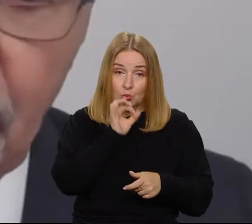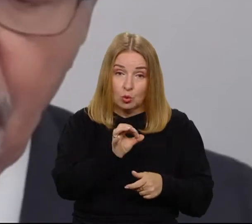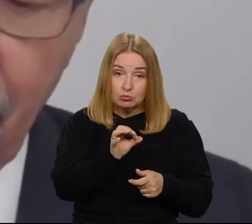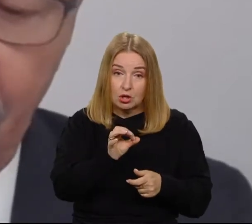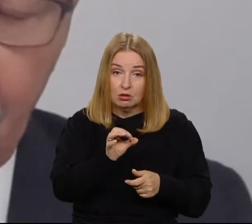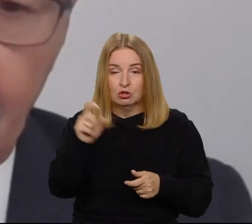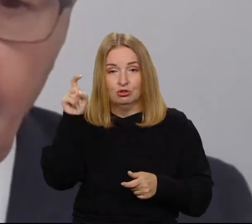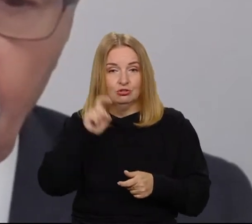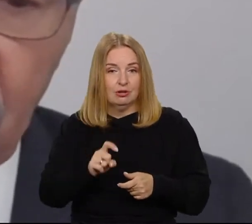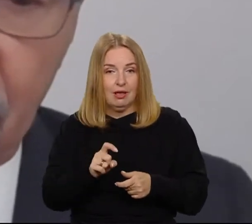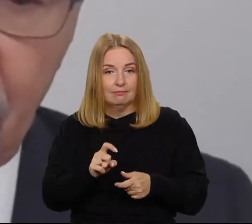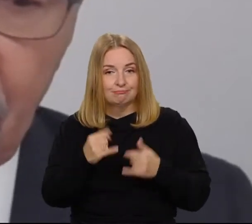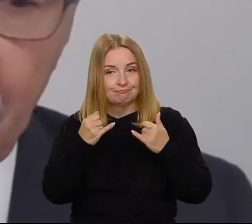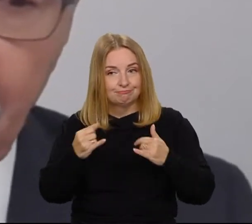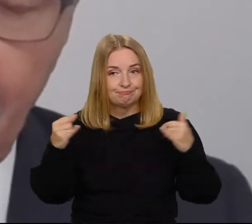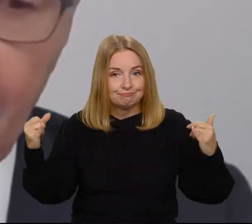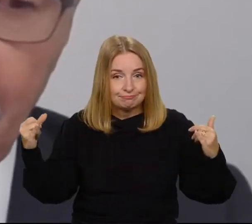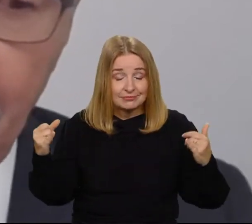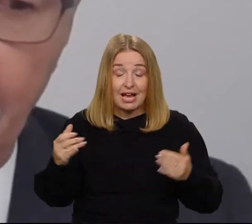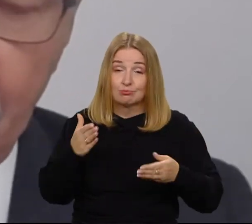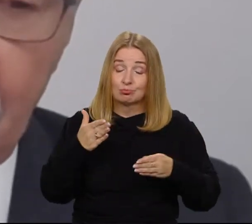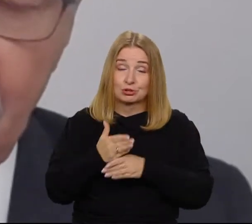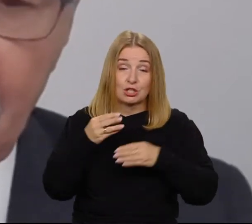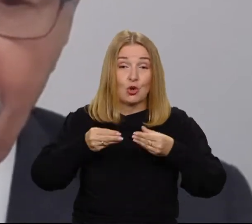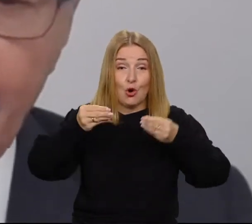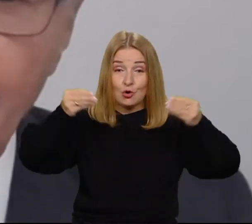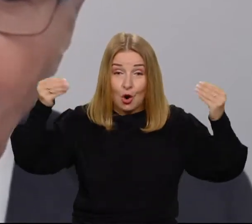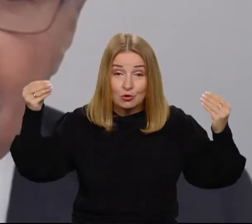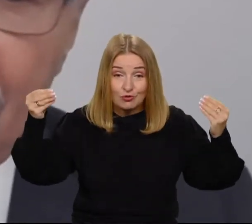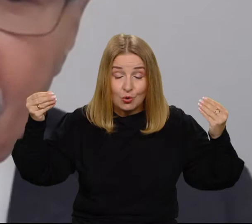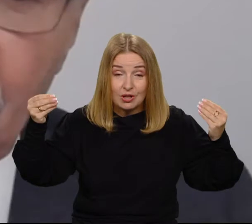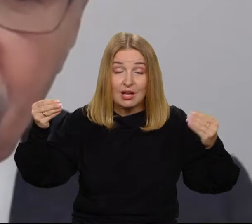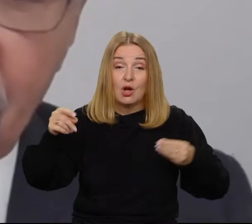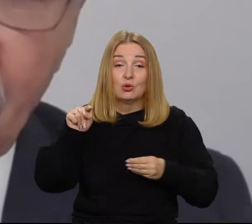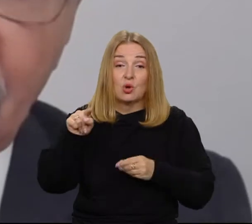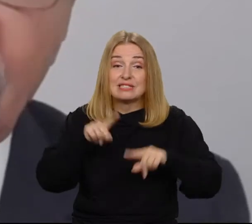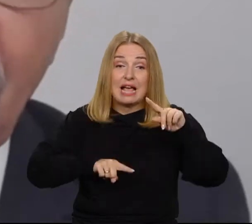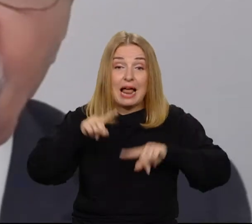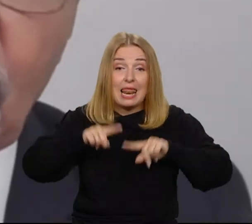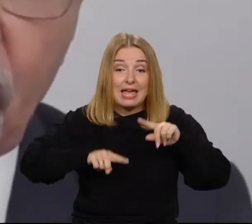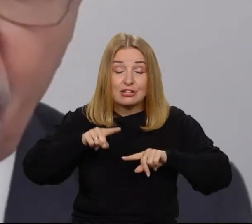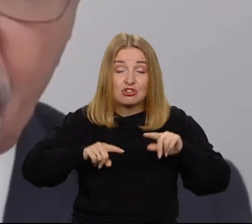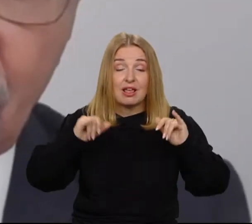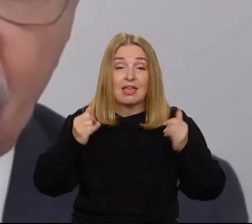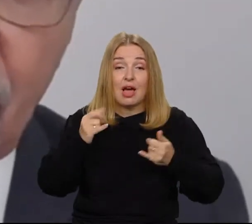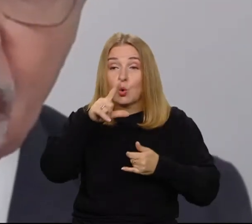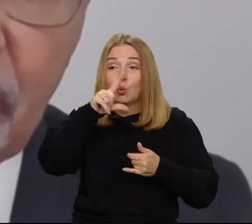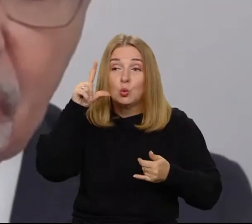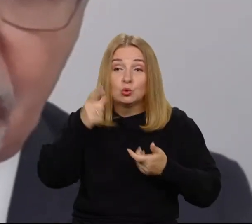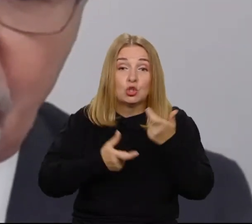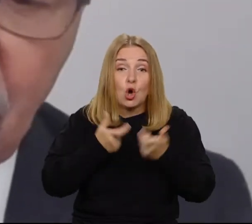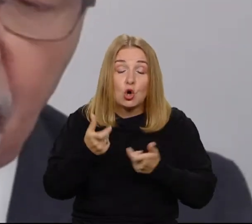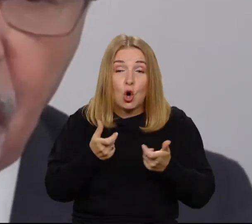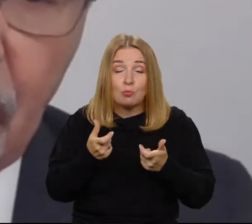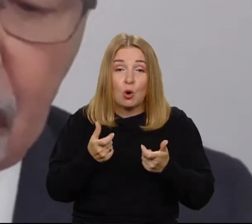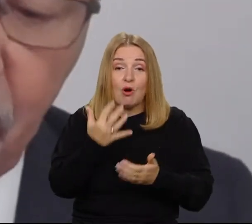rozwój, o którym mielibyśmy rozmawiać, on zależy oczywiście od tego, jak odpowiednio tę wiedzę